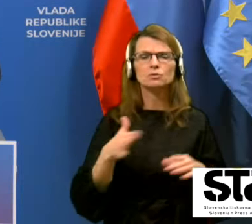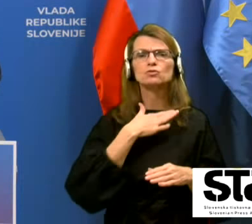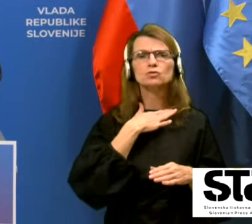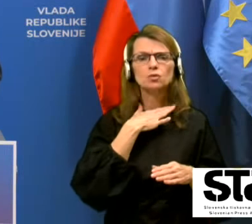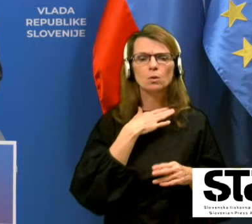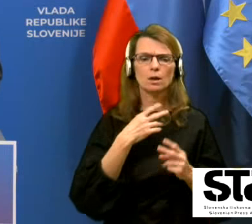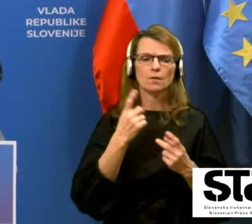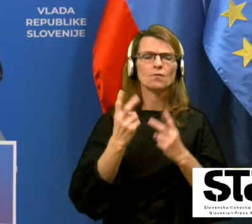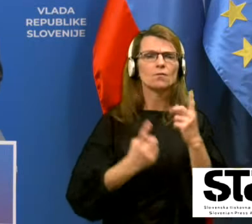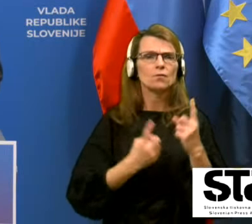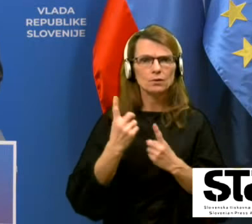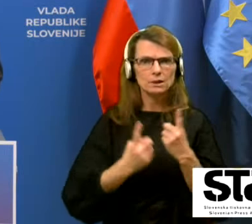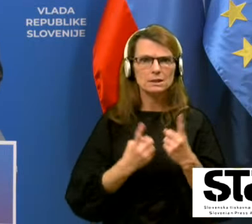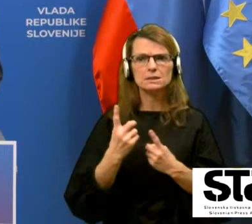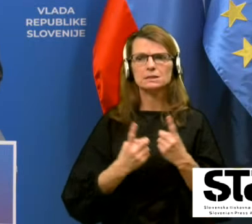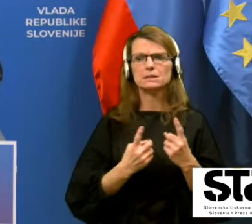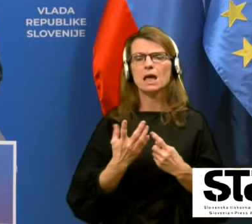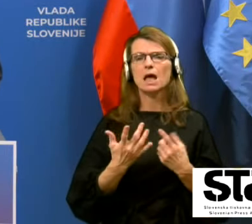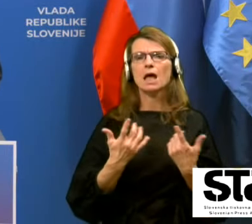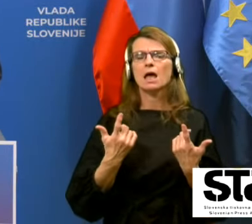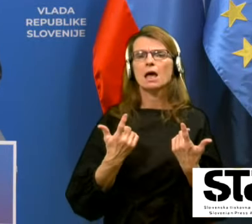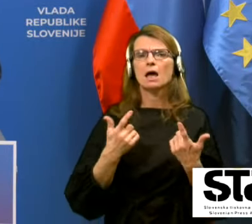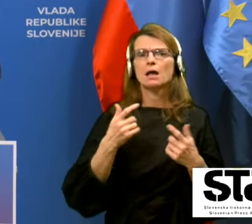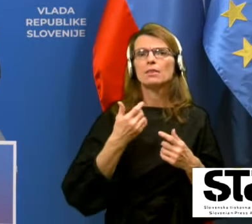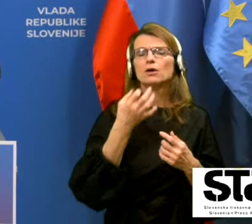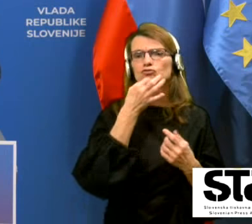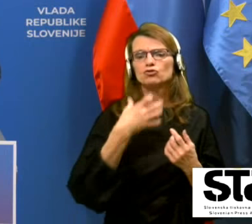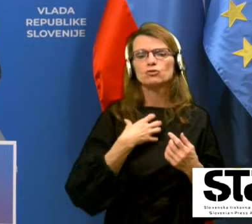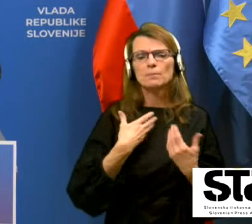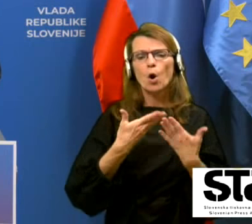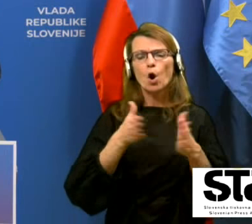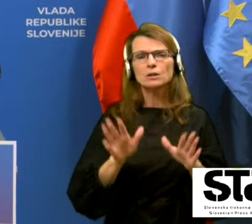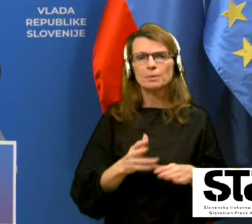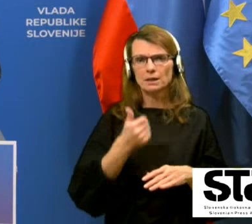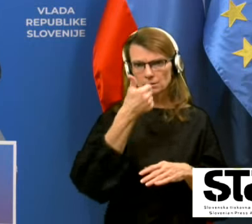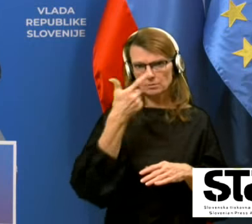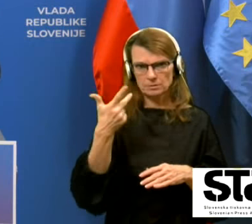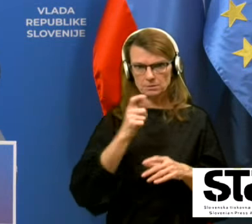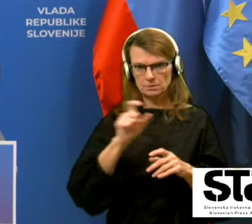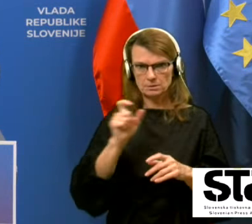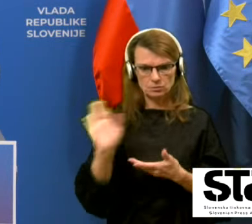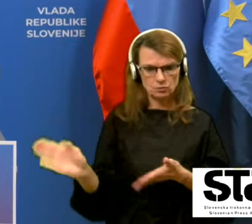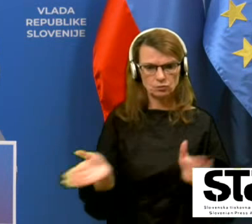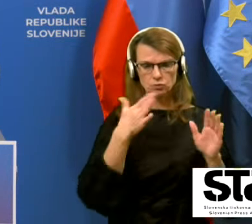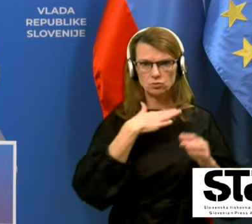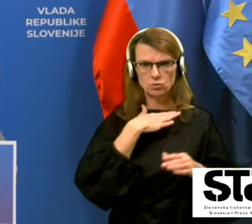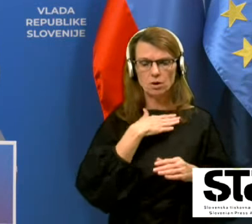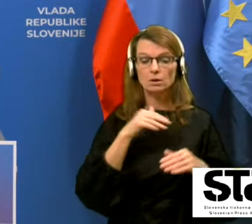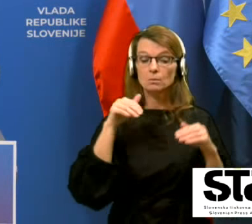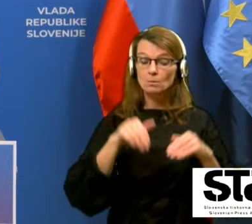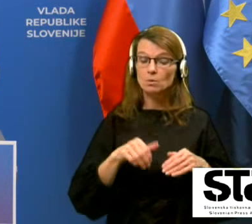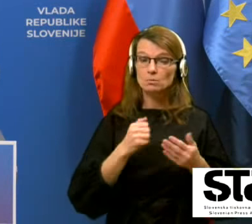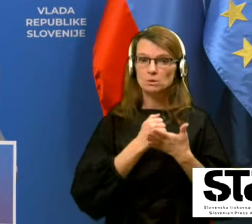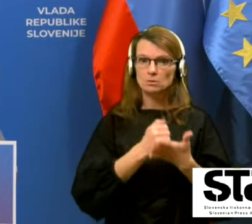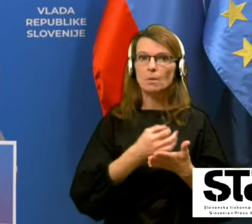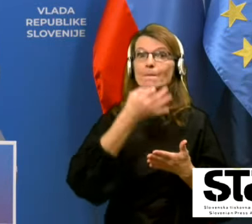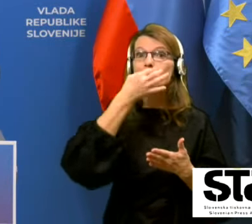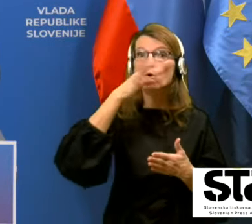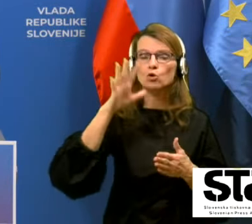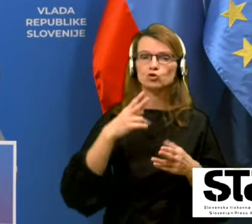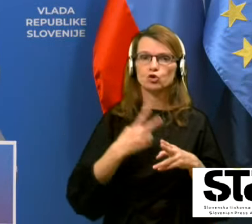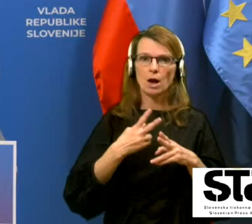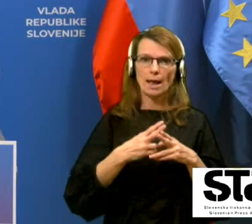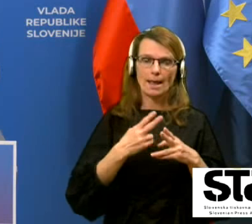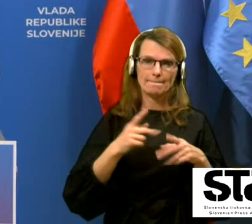se odpre vrce. Če želimo odpreti prvo trijado, potem je treba zagotoviti boljšo epidemiološko sliko.